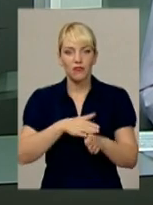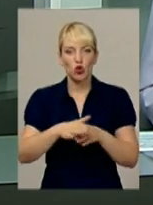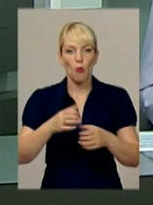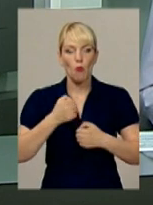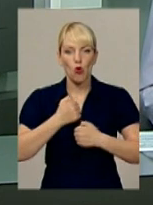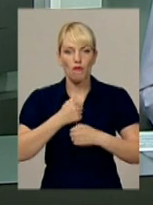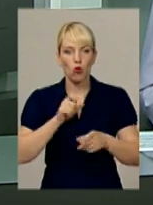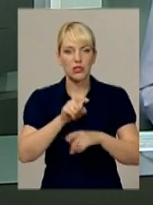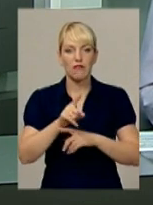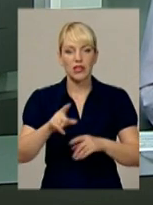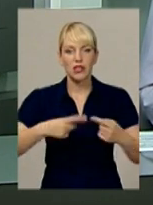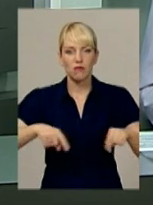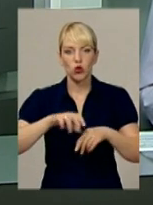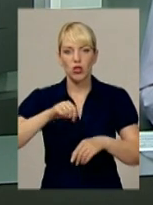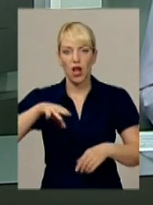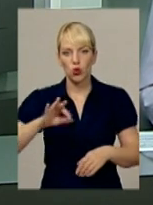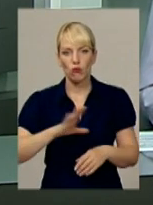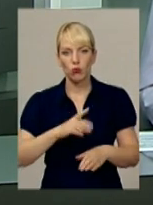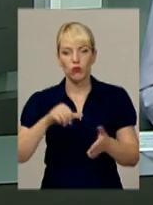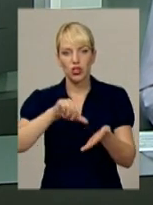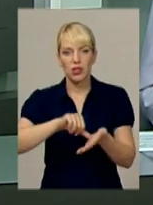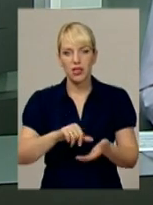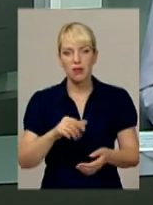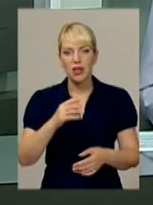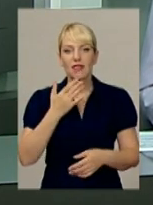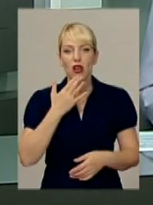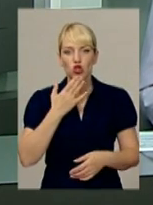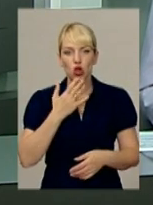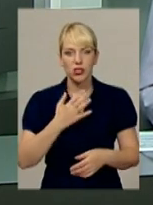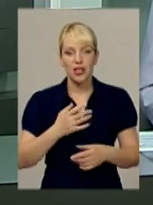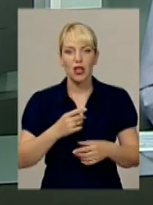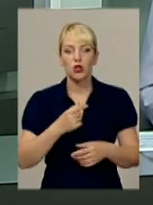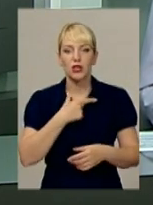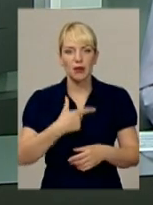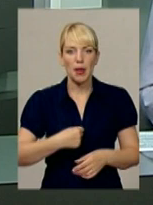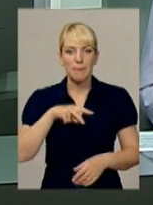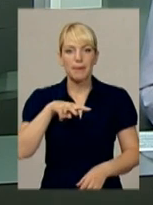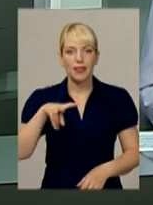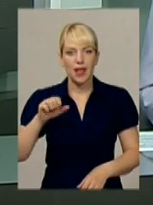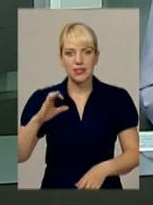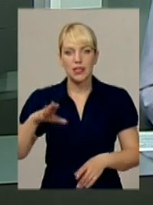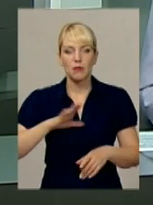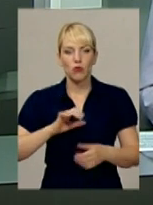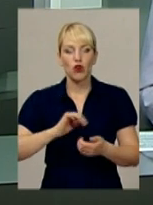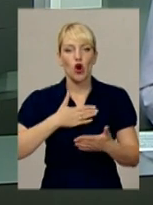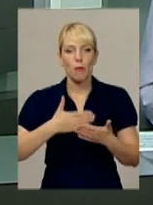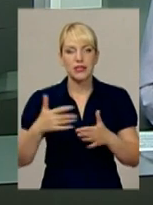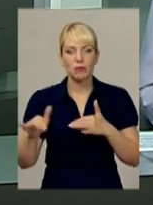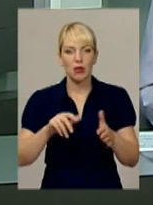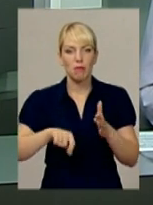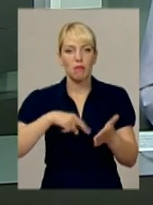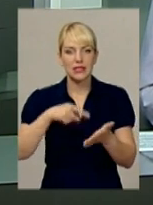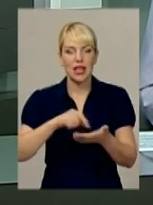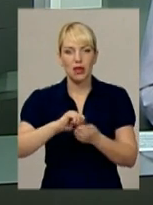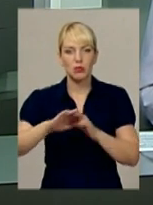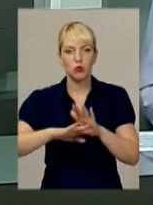завдання у зоні АТО. Микола був членом Національної скаутської організації «Пласт» та громадським діячем Кам'янця-Подільського. Свого